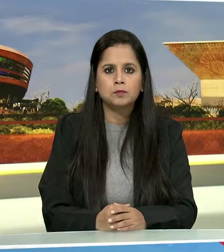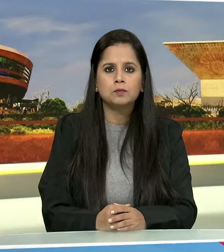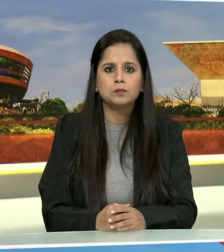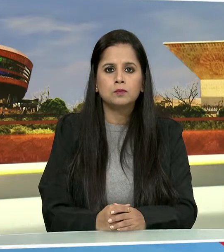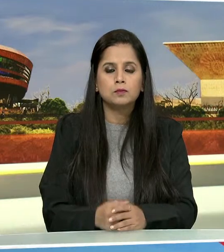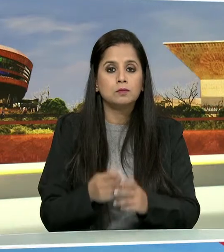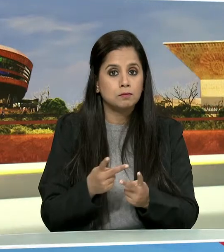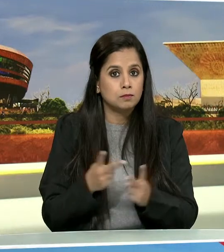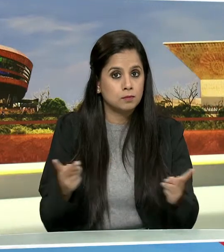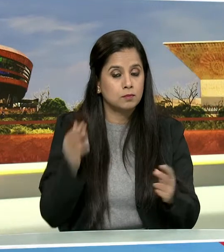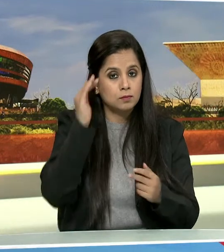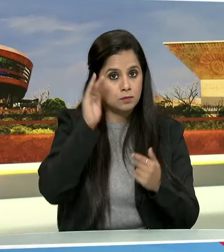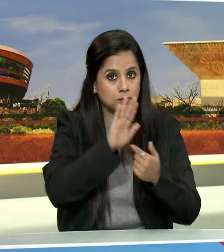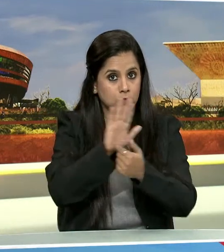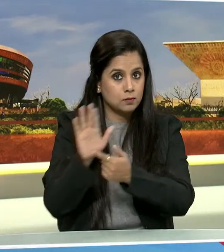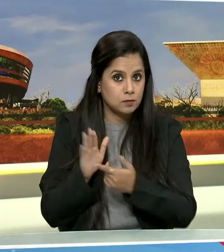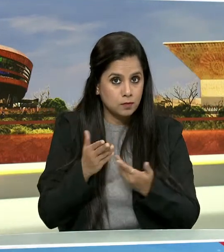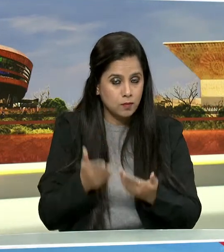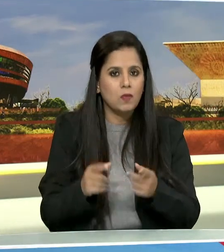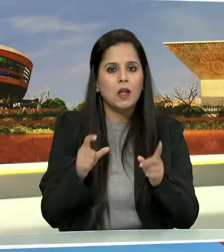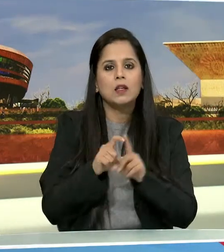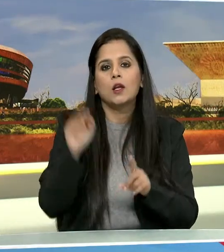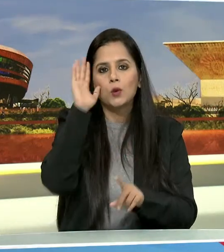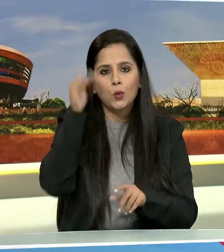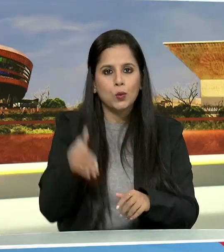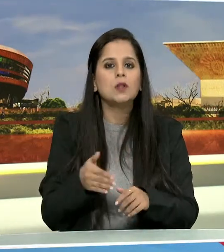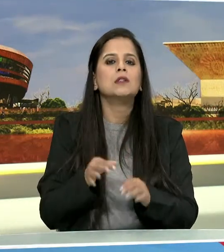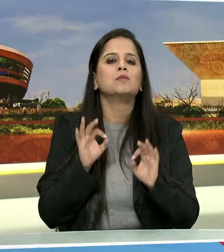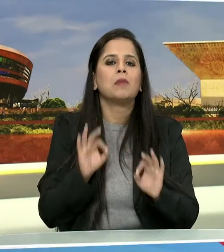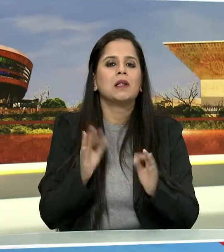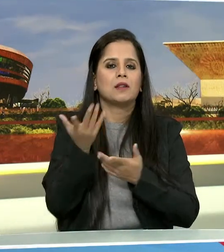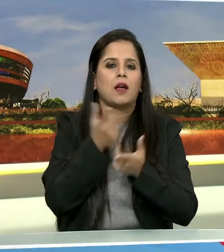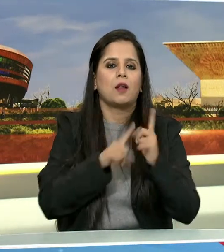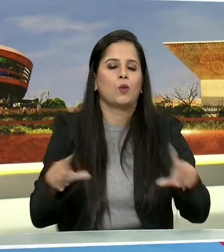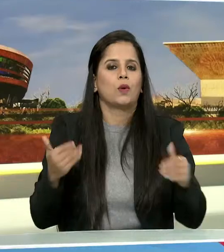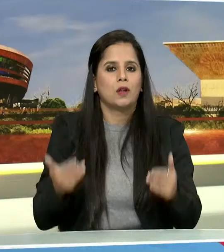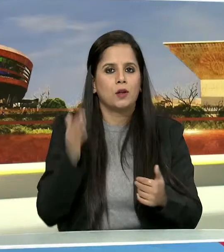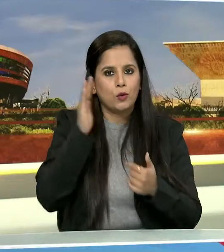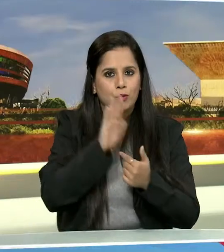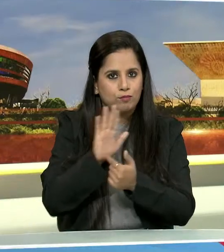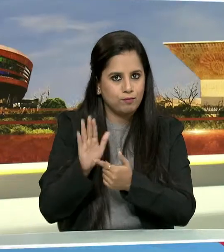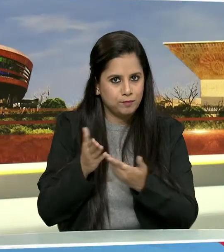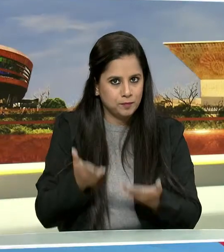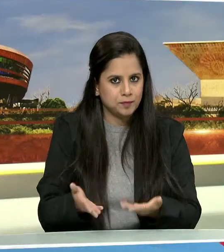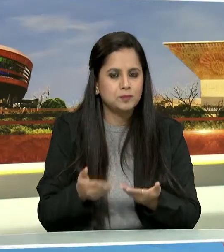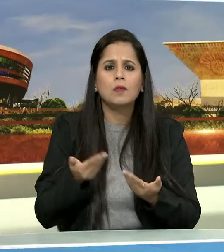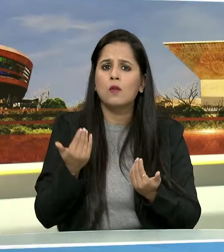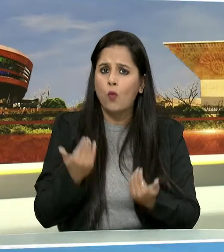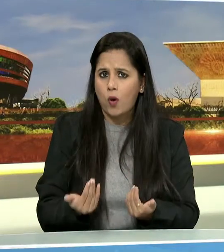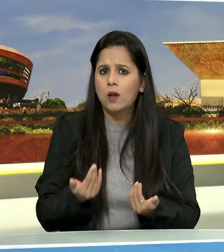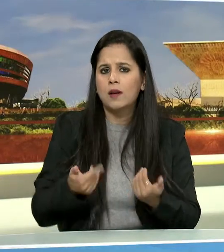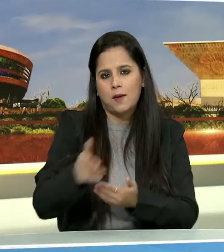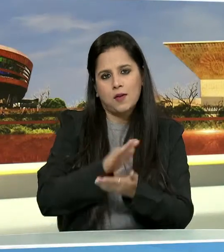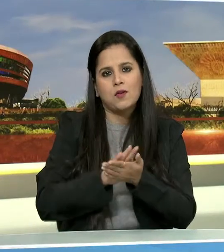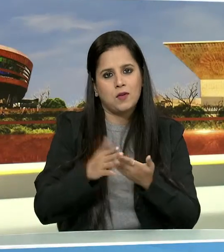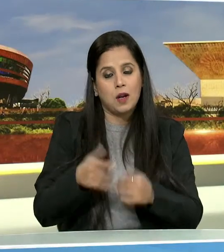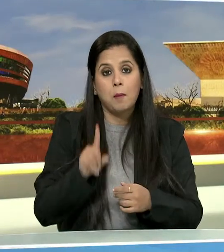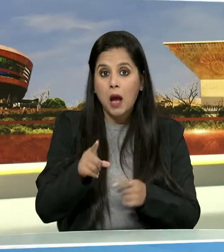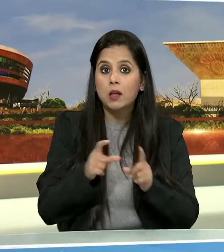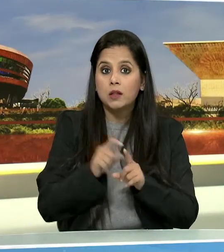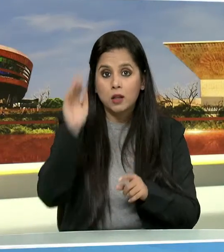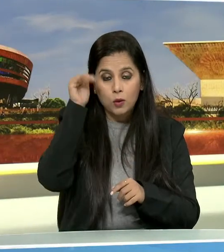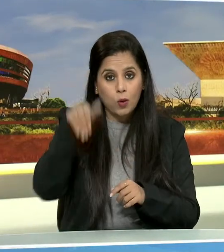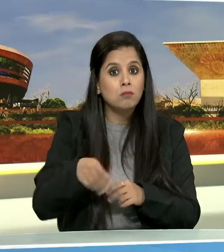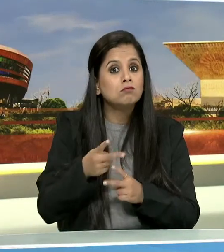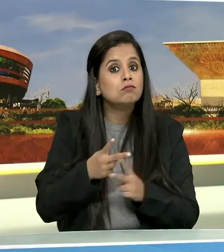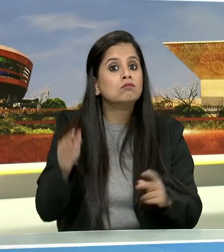और इसके साथ ही डीडी न्यूज के इस विशेश सांकितिक भाषा समाचार में अभी के लिए इतना ही लेकिन डीडी न्यूज